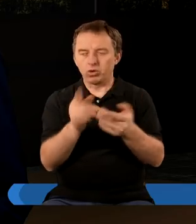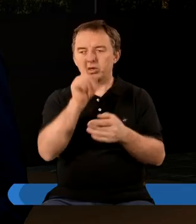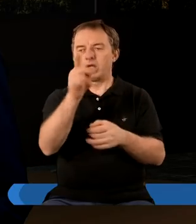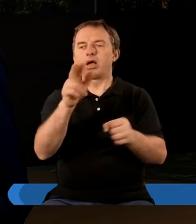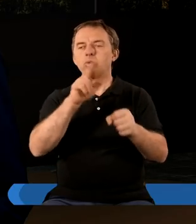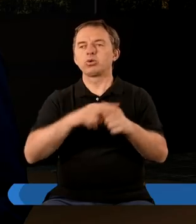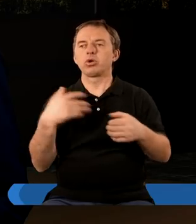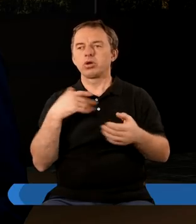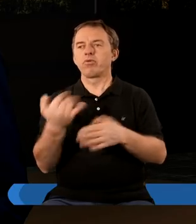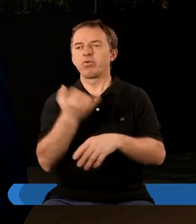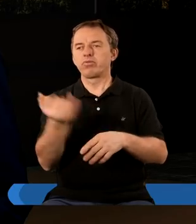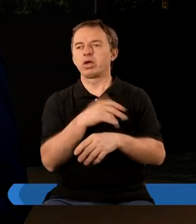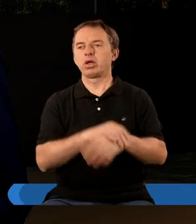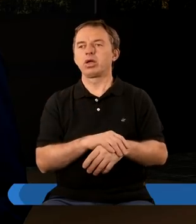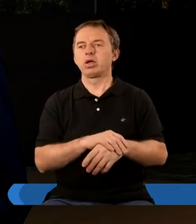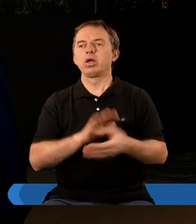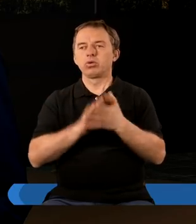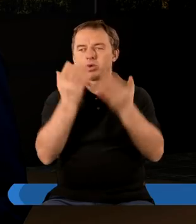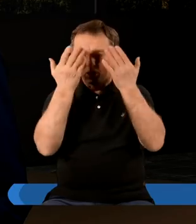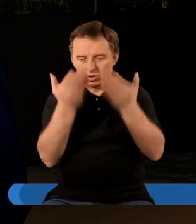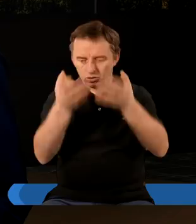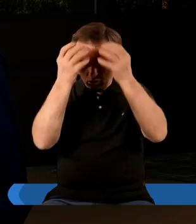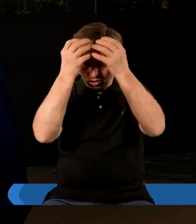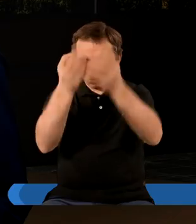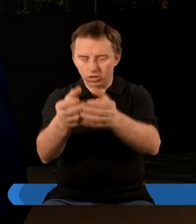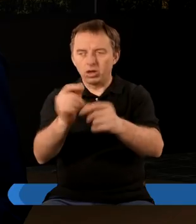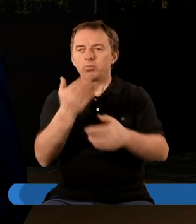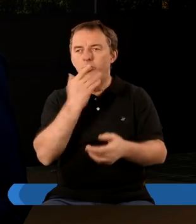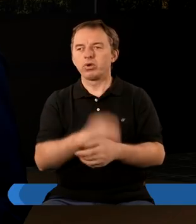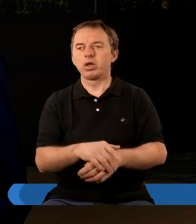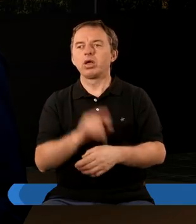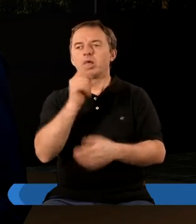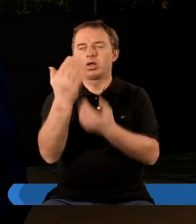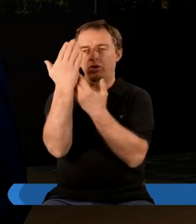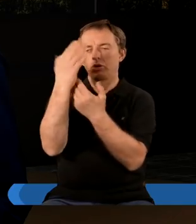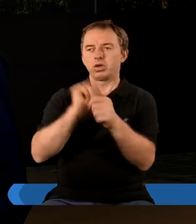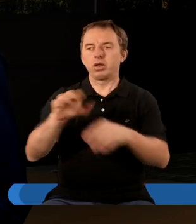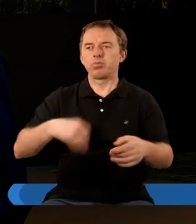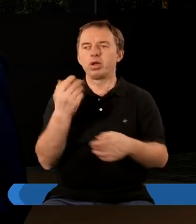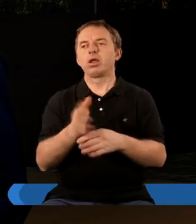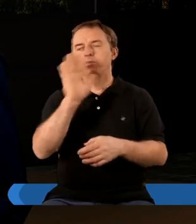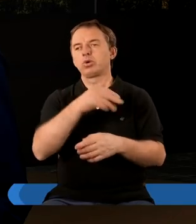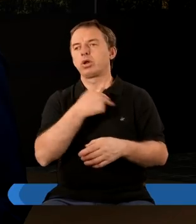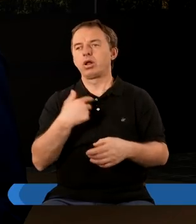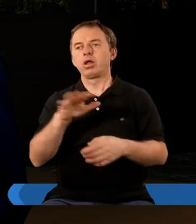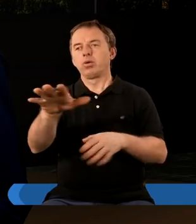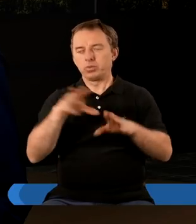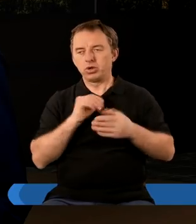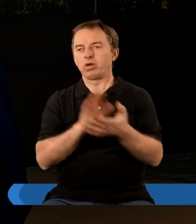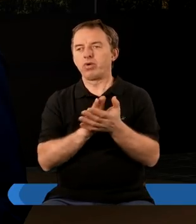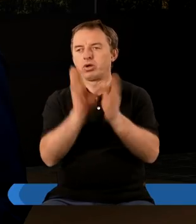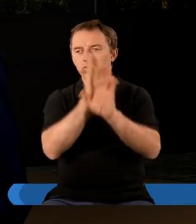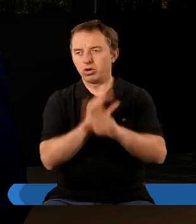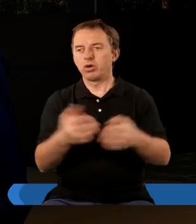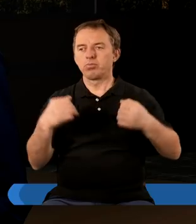pokłon temu, który żyje na wieki wieków i składa korony swoje przed tronem mówiąc godzien jesteś Panie i Boże nasz przyjąć